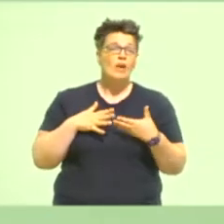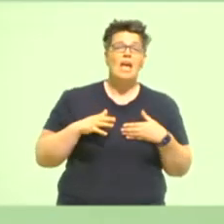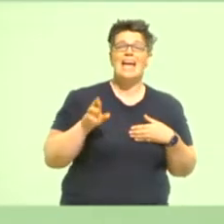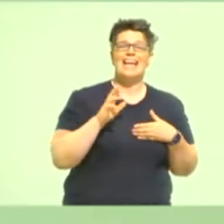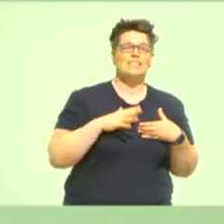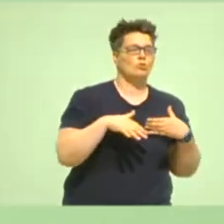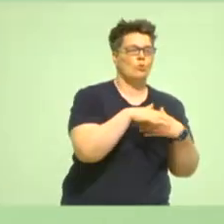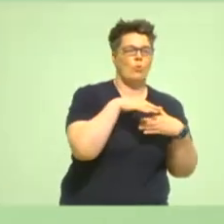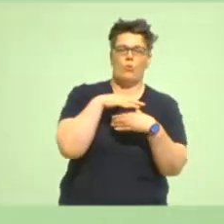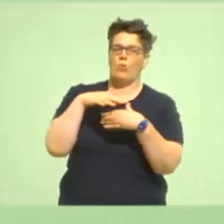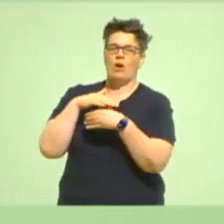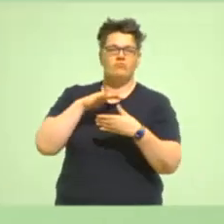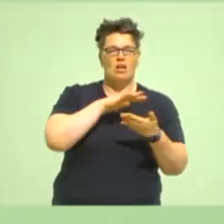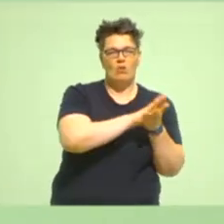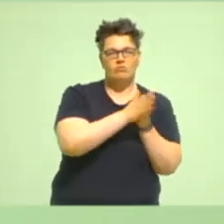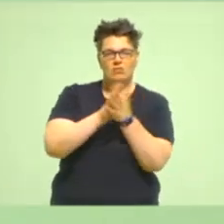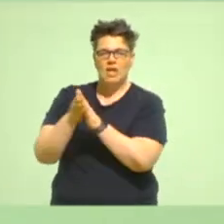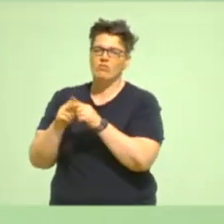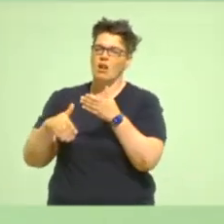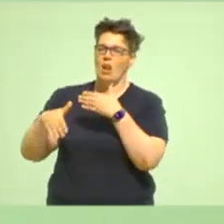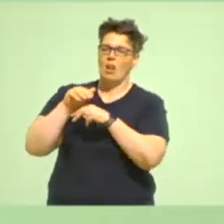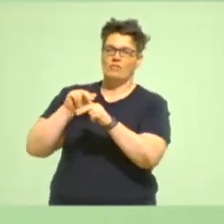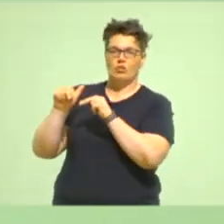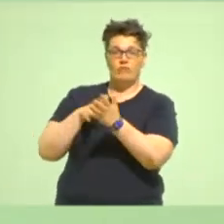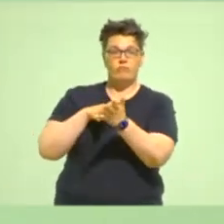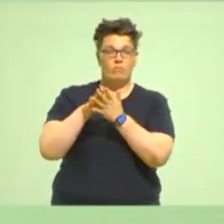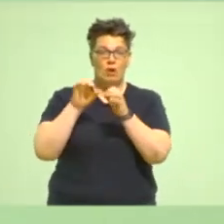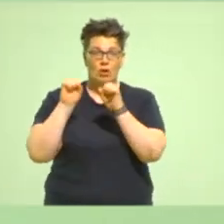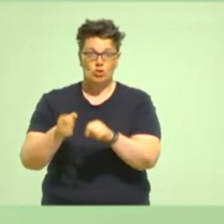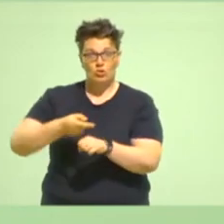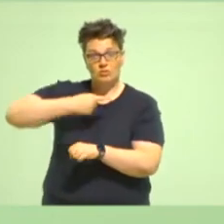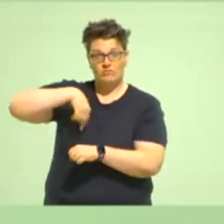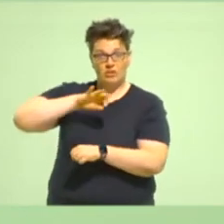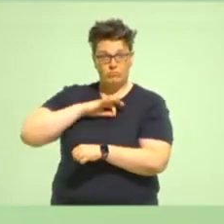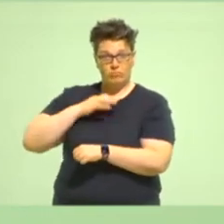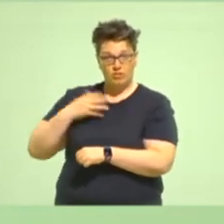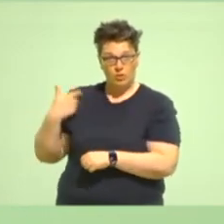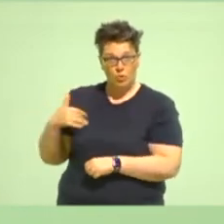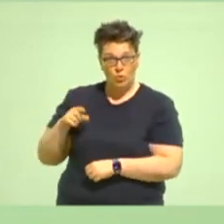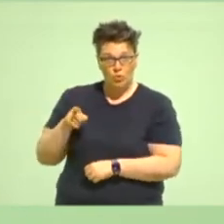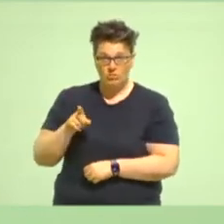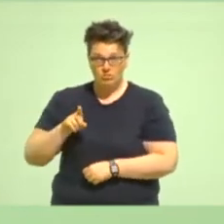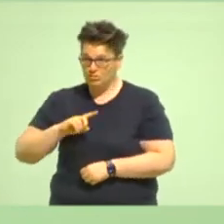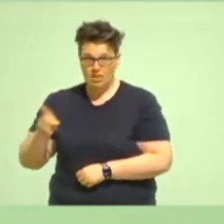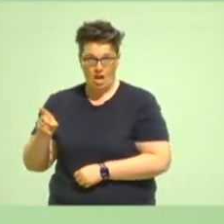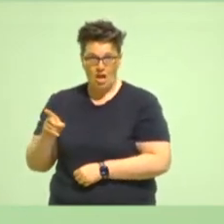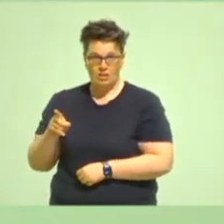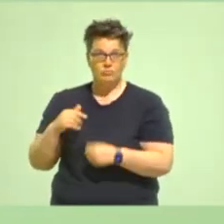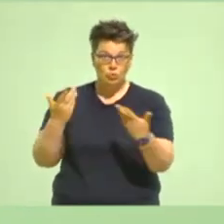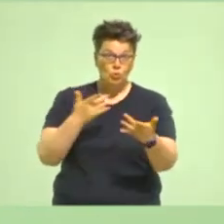ist, dass die Landwirtschaft und der Verbraucherschutz nicht mehr bei uns Grünen ist, gibt Kritik. Das verstehe ich.